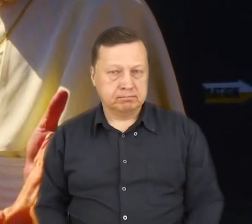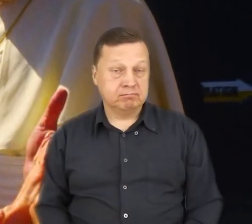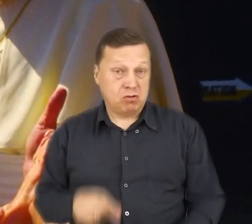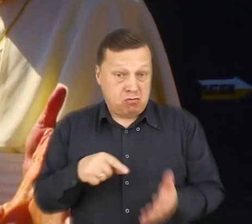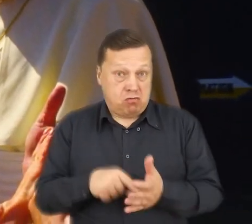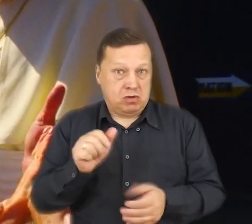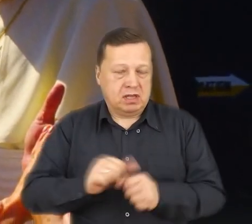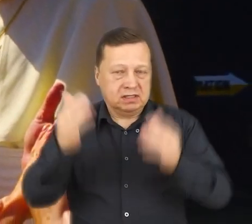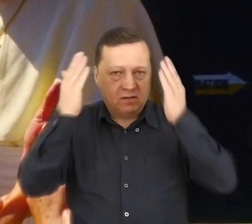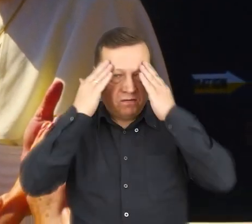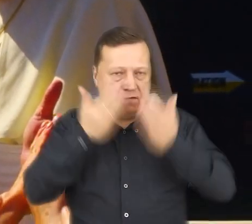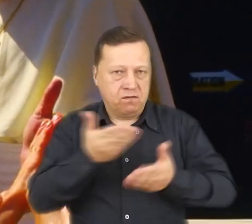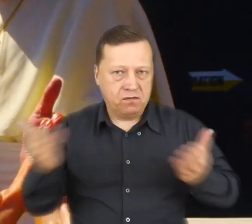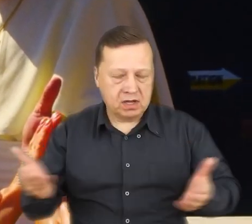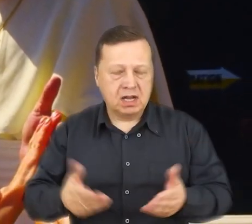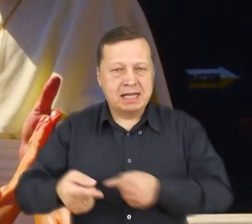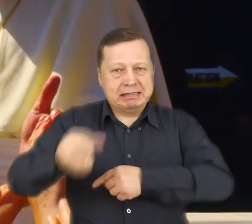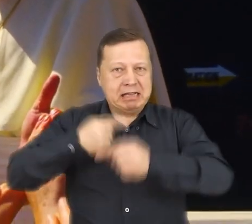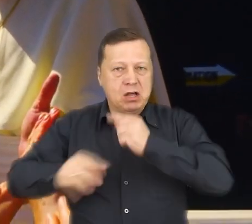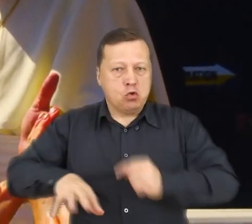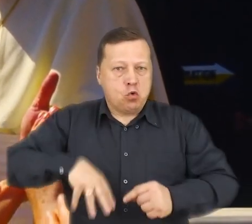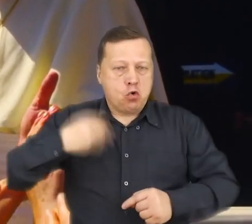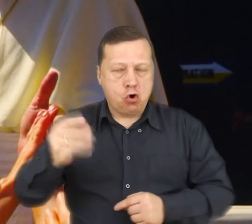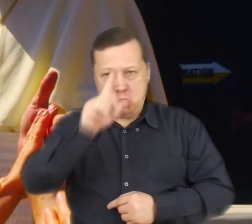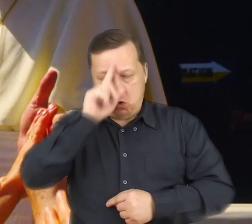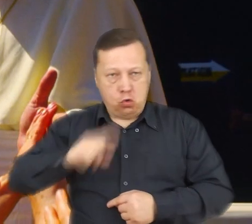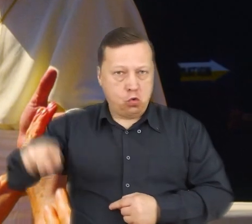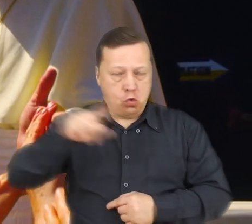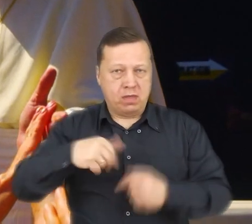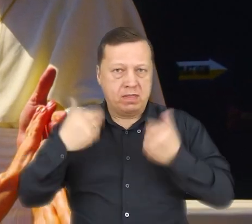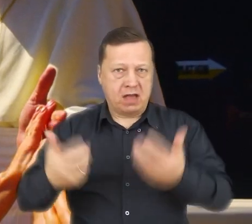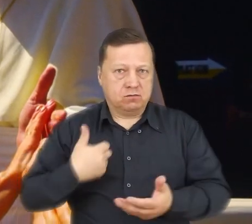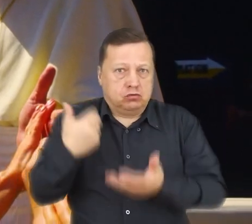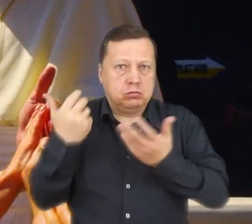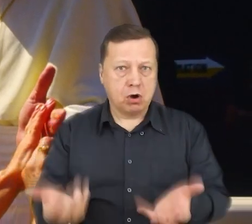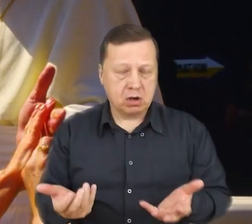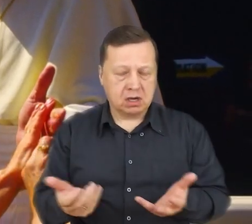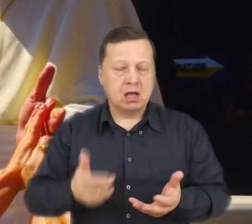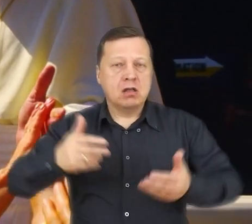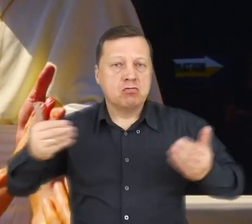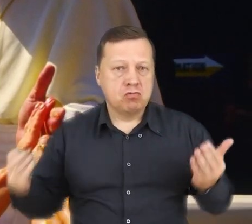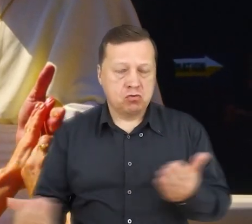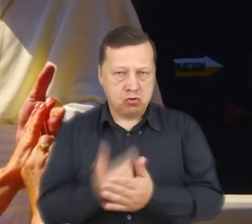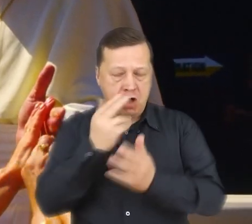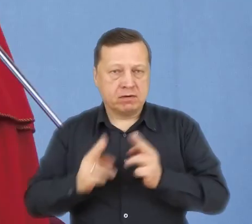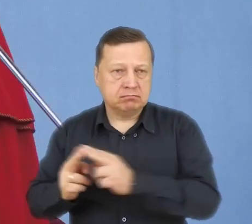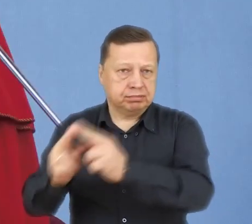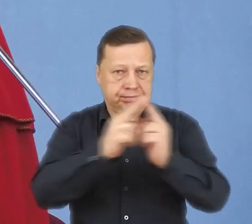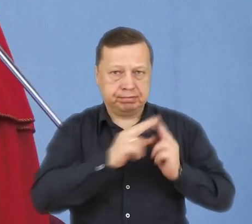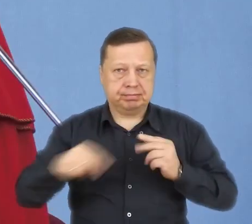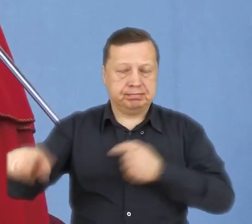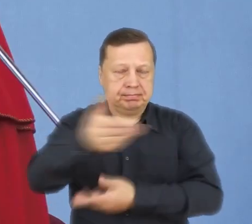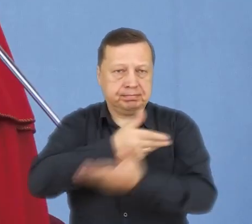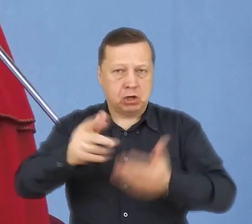Czyniąc to, jest świadom, że wzbogaca duchowe dziedzictwo całej ludzkości o nowy sposób budowania